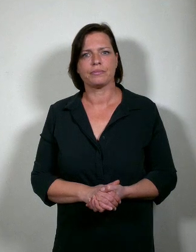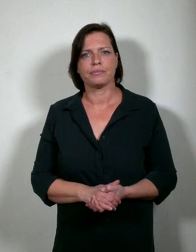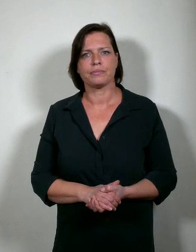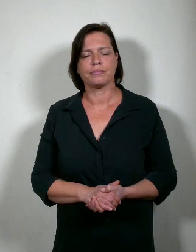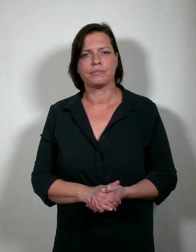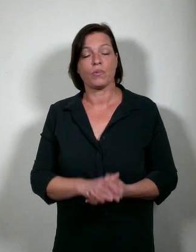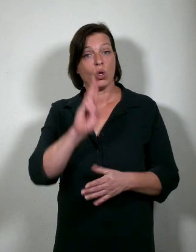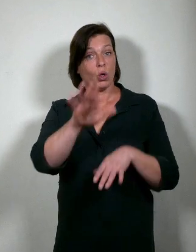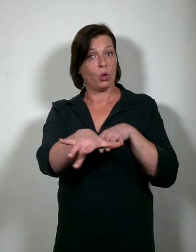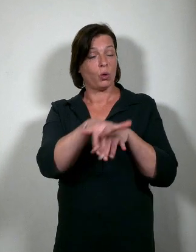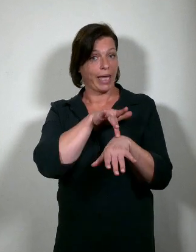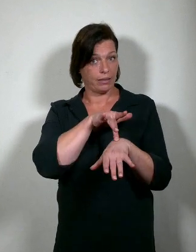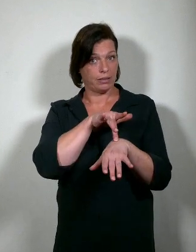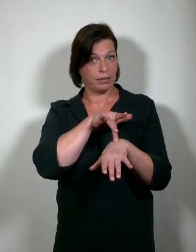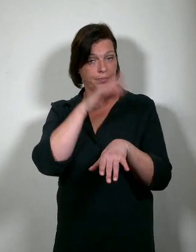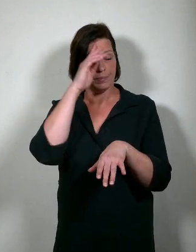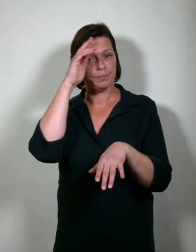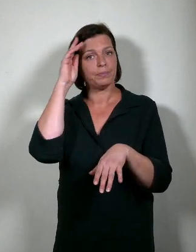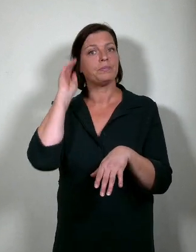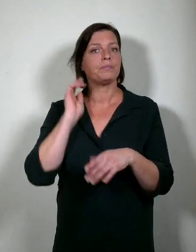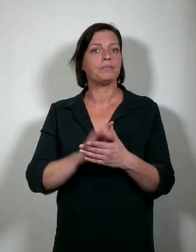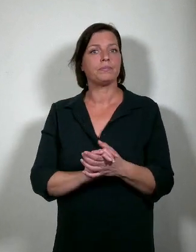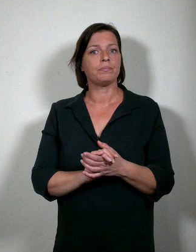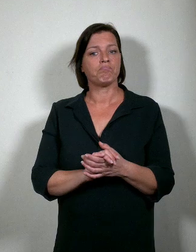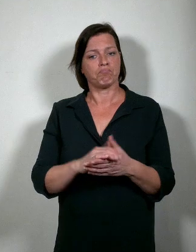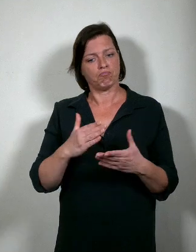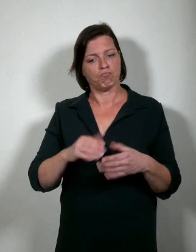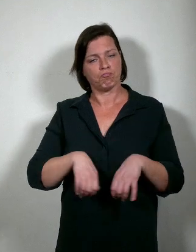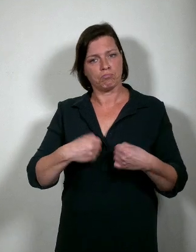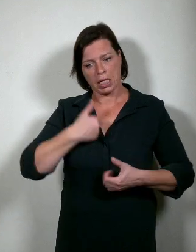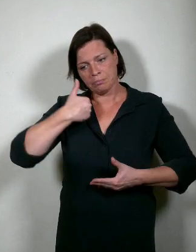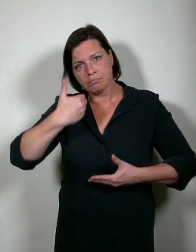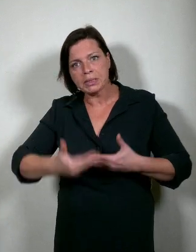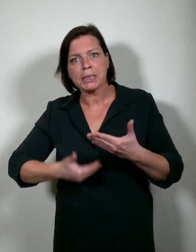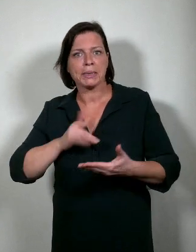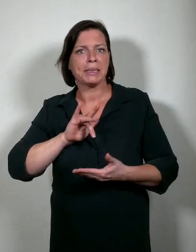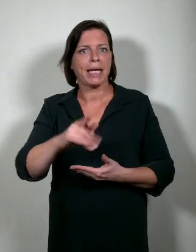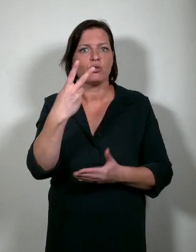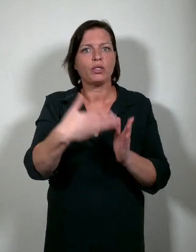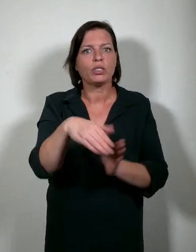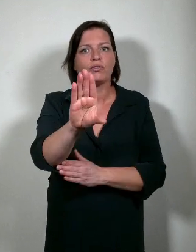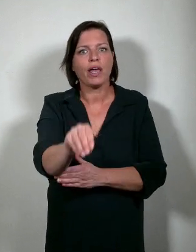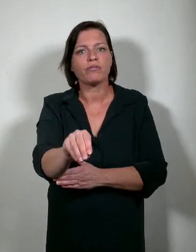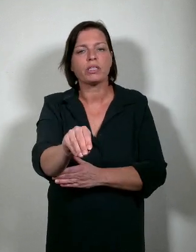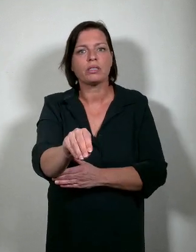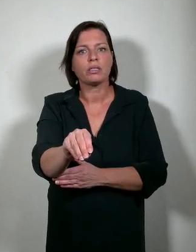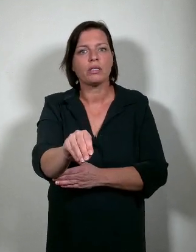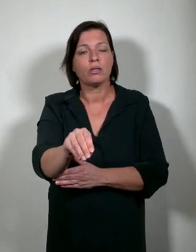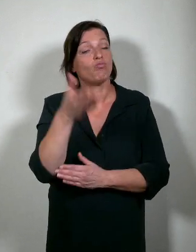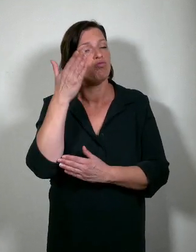De UGent trekt dus op pad richting 2050. Het mogen duidelijk zijn, het wordt een